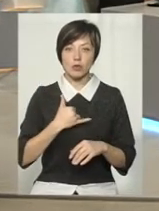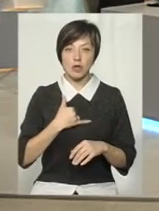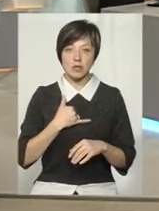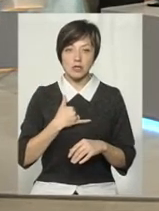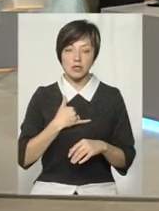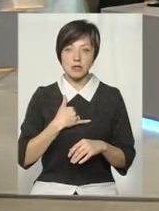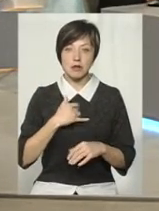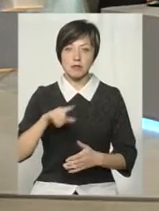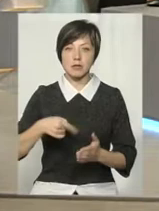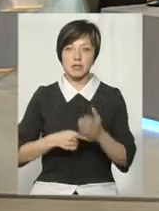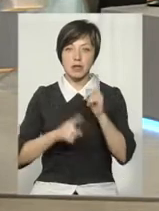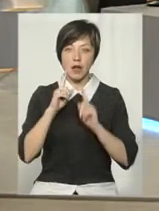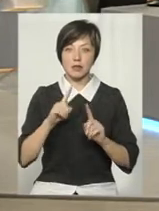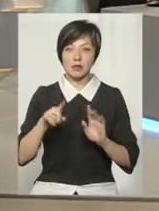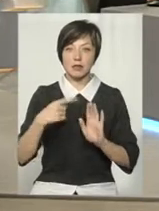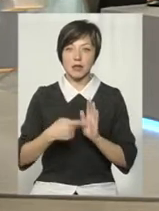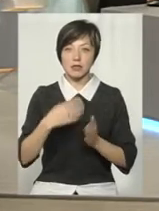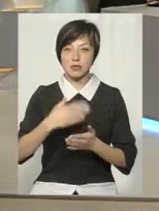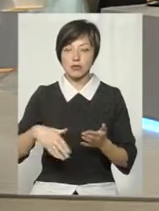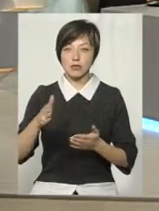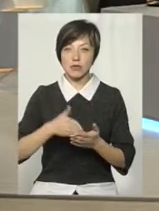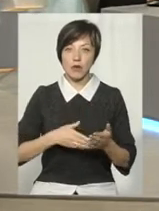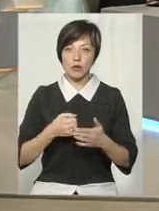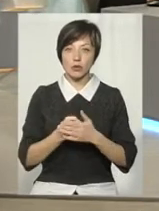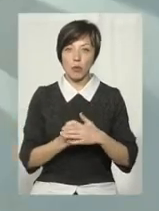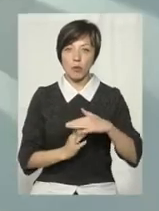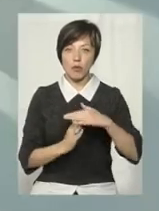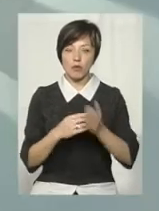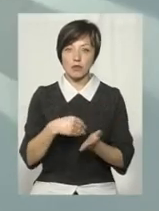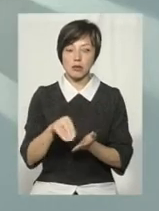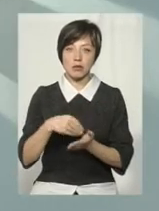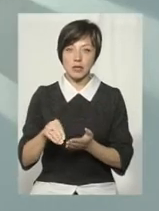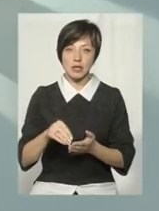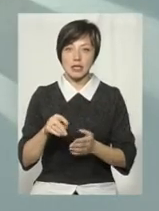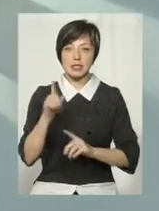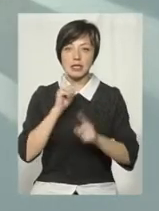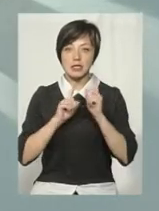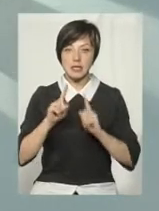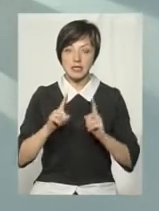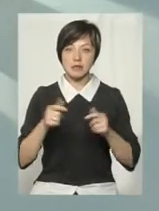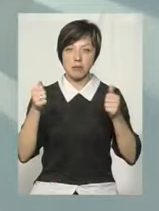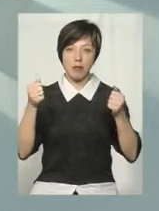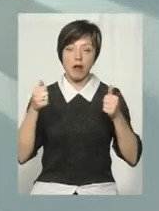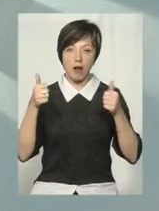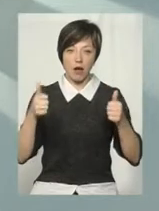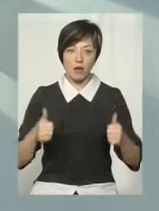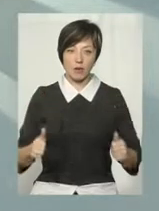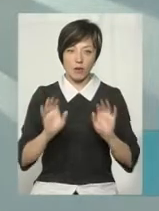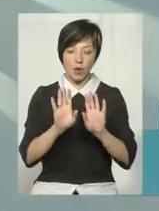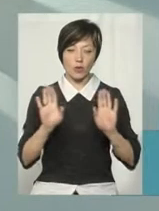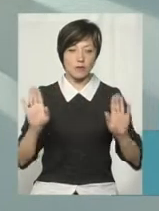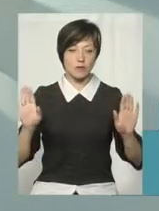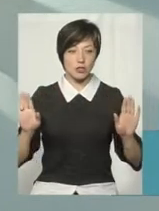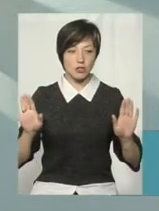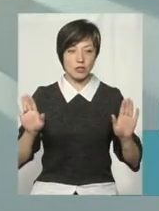в міській раді питання скасування допорових закупівель, ми прийшли на сесію міської ради з плакатами. Ми їх розвішали, в